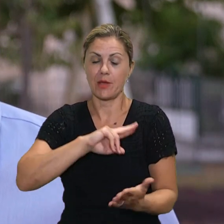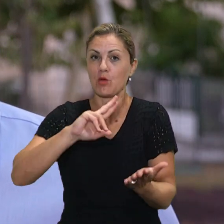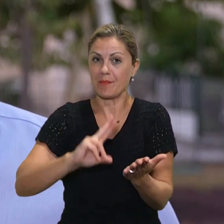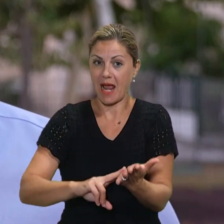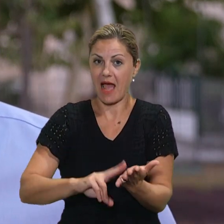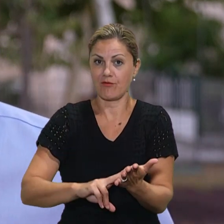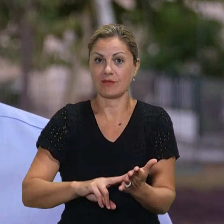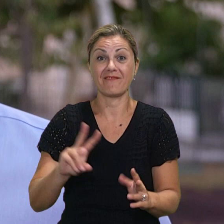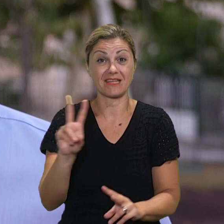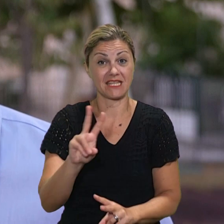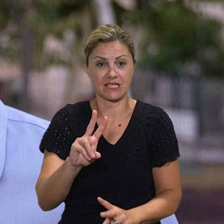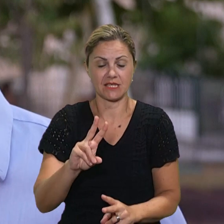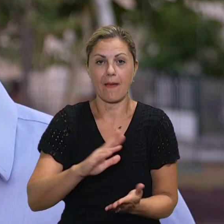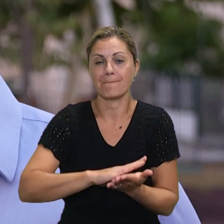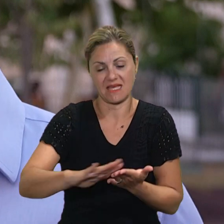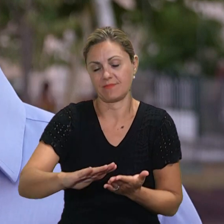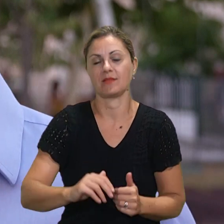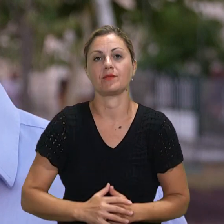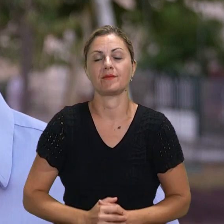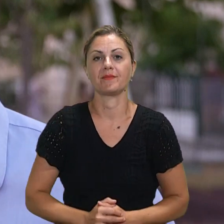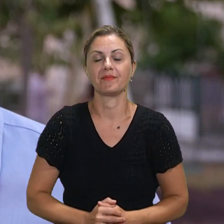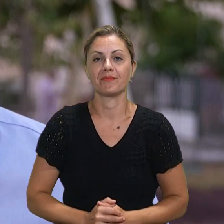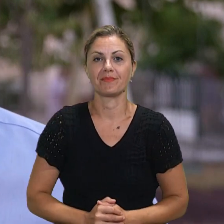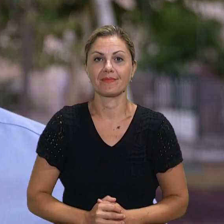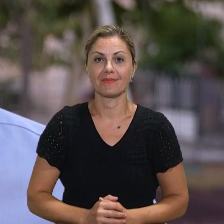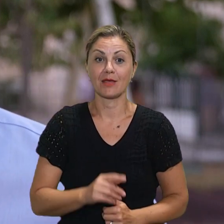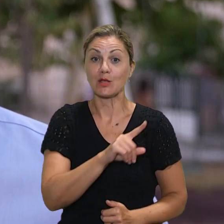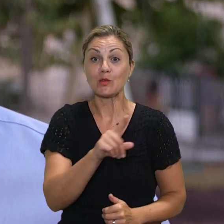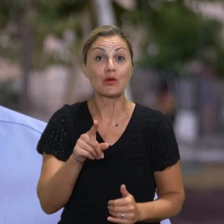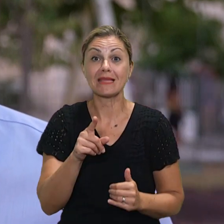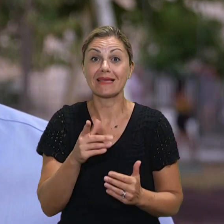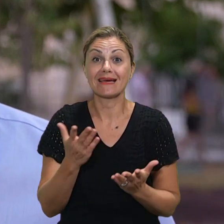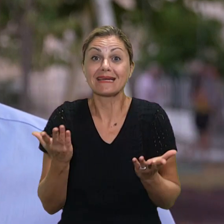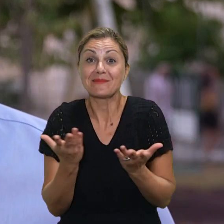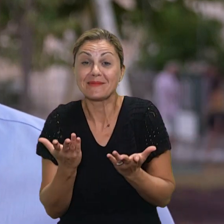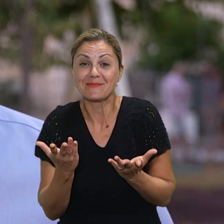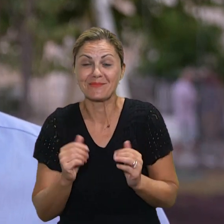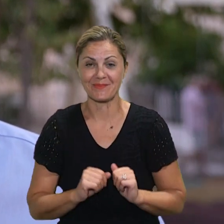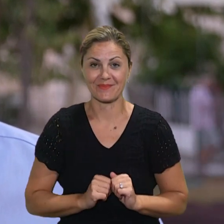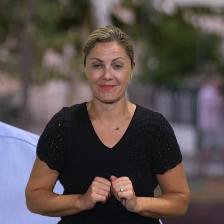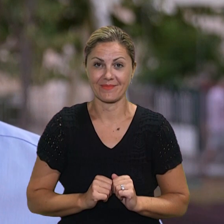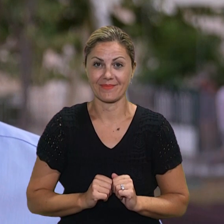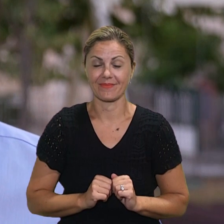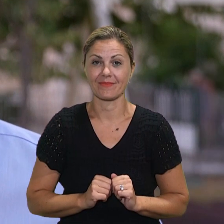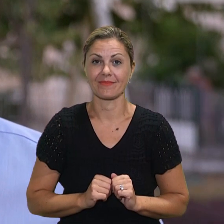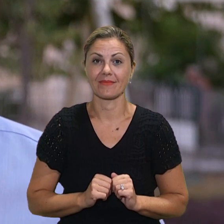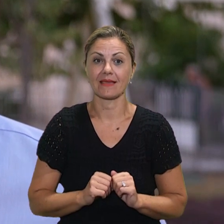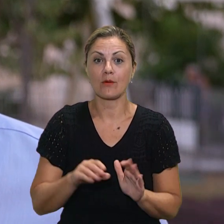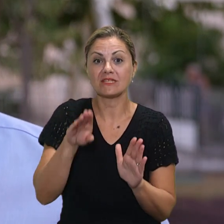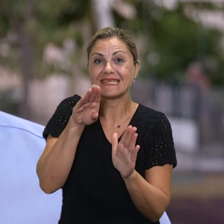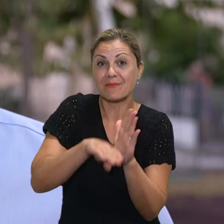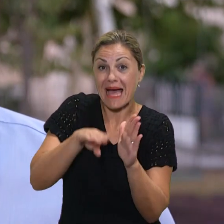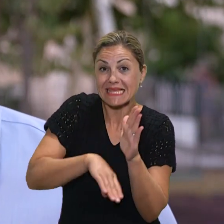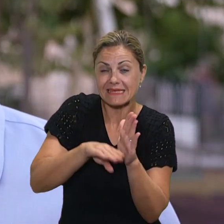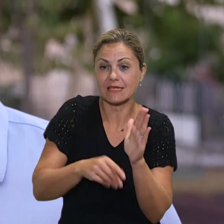u dječje vrtiće i da to imaju osigurano besplatno. Evo, a dok ne dođete do toga besplatnoga, kazali ste da ćete se potruditi